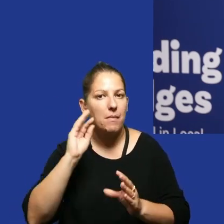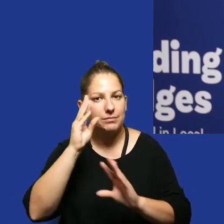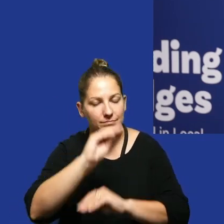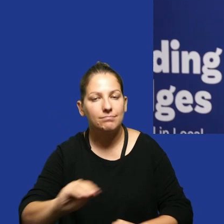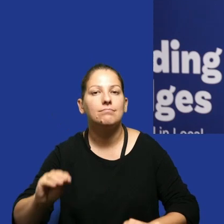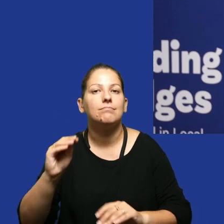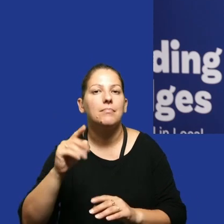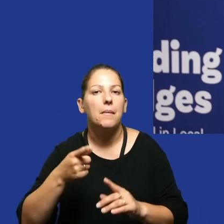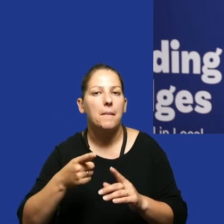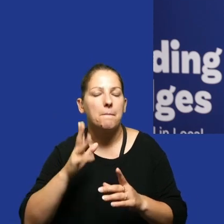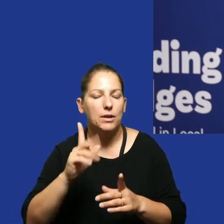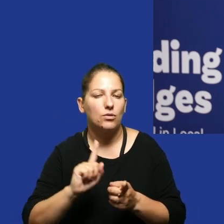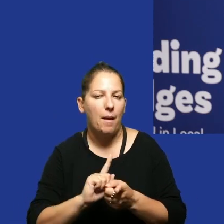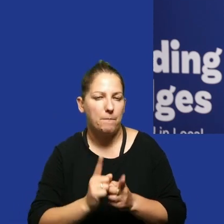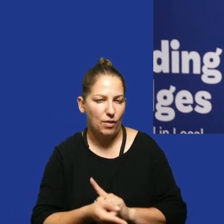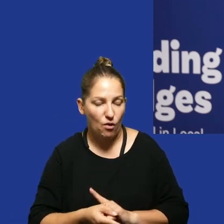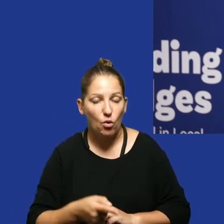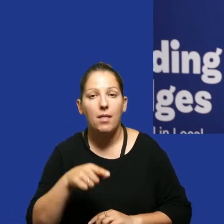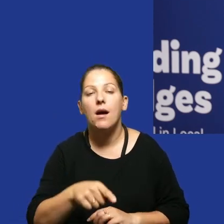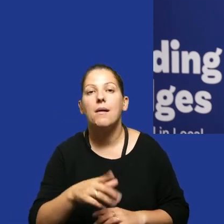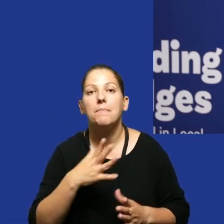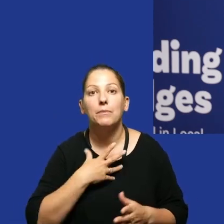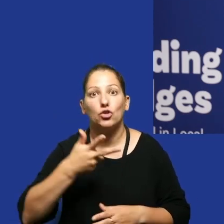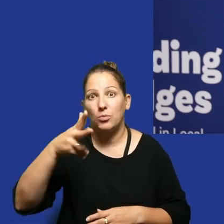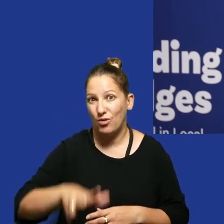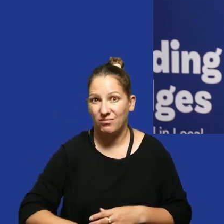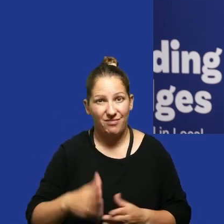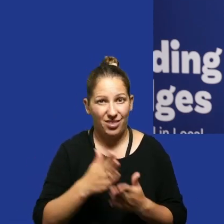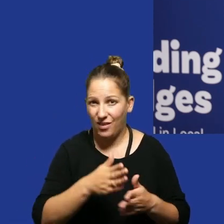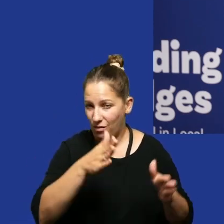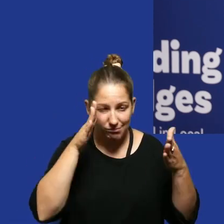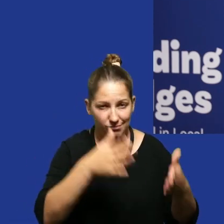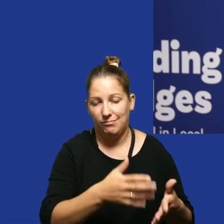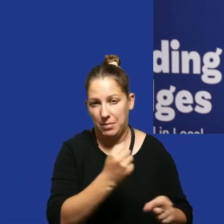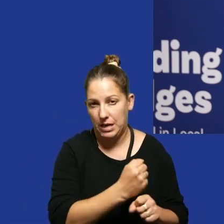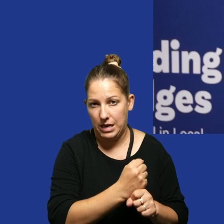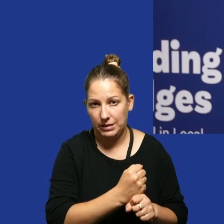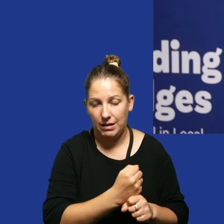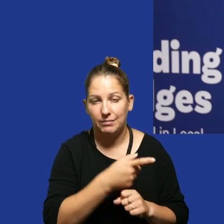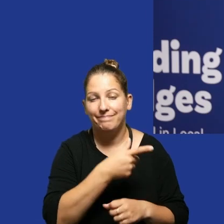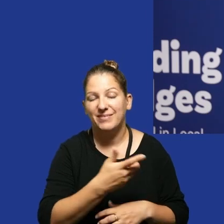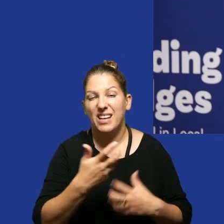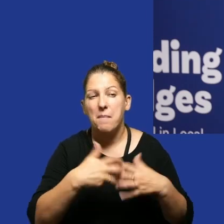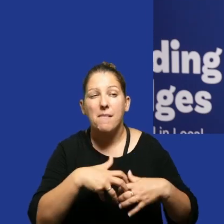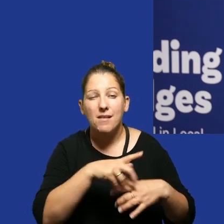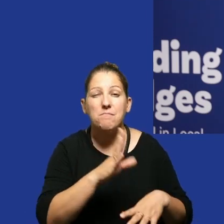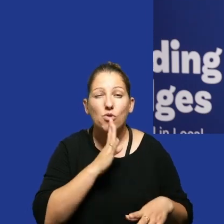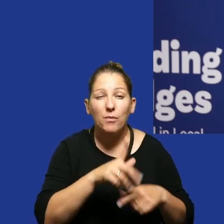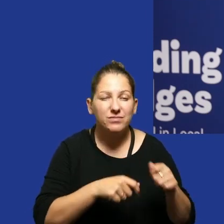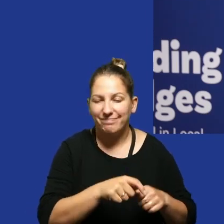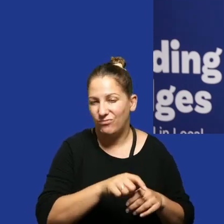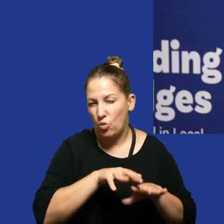to będzie informacja przetworzona. Czyli mamy następne trzy miesiące. I tylko tym się zajmuję. Takich mechanizmów niestety jest więcej.